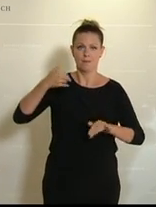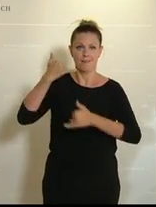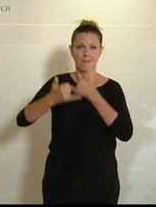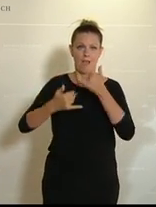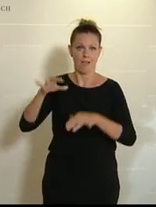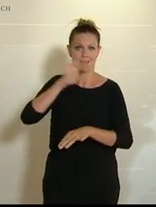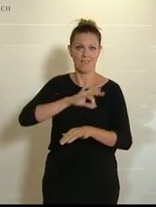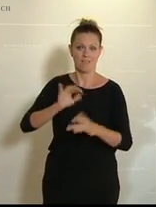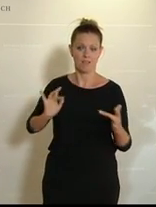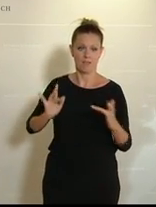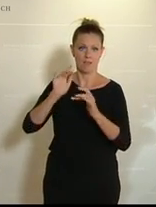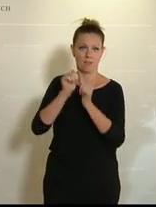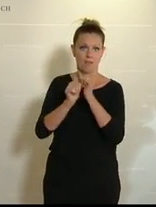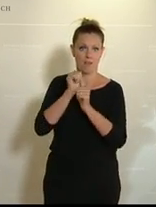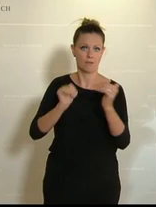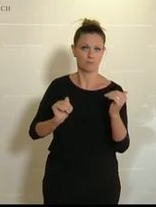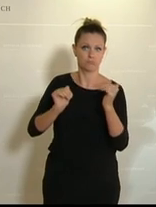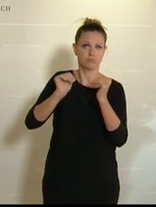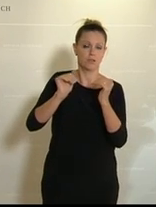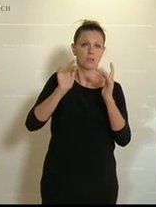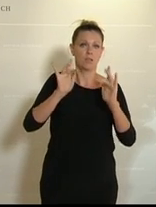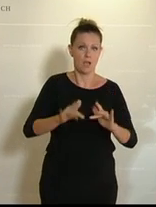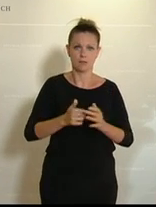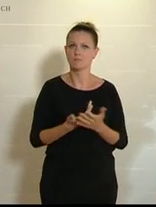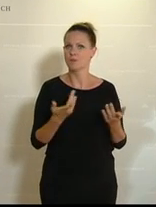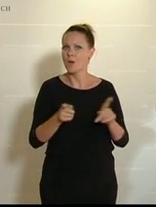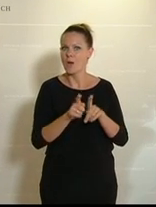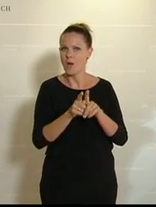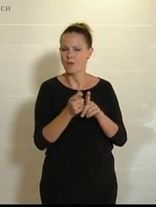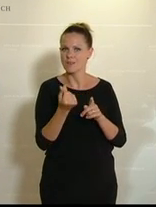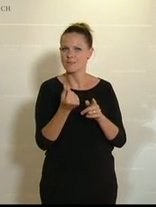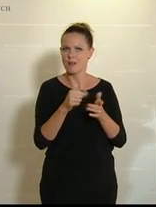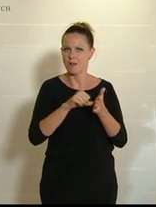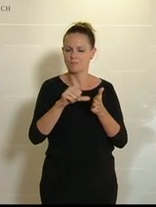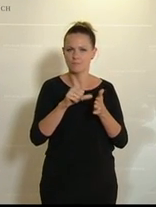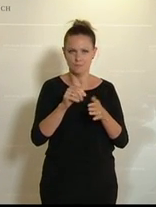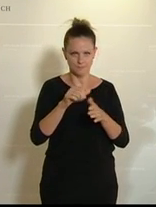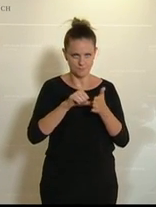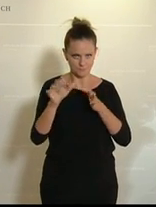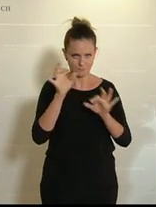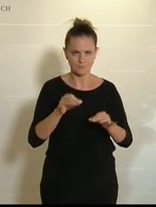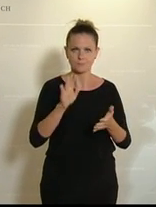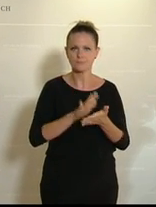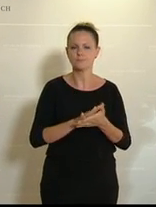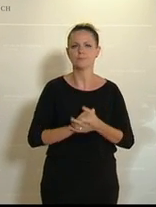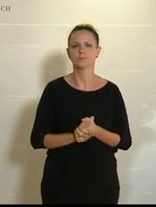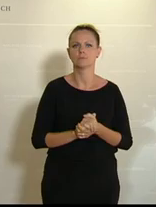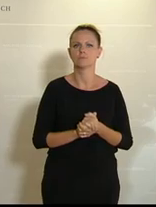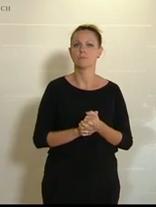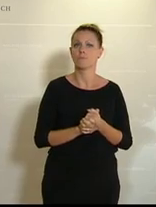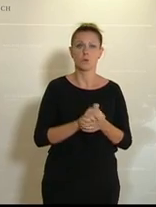Jahre gegenrechnen. Und wieder schafft auch das eine Form der Liquidität. Keine Steuern zu zahlen oder sogar Steuern